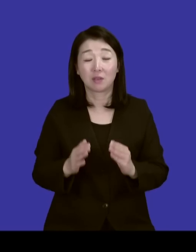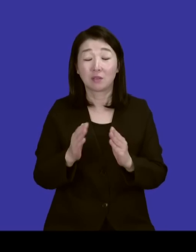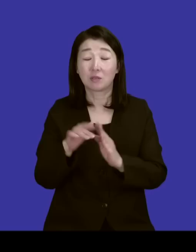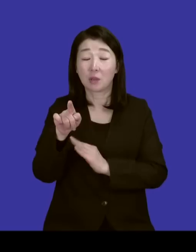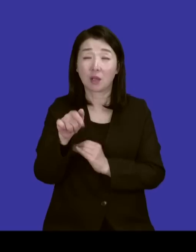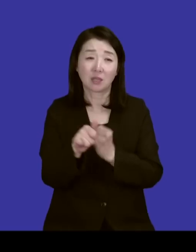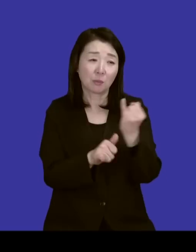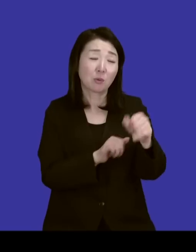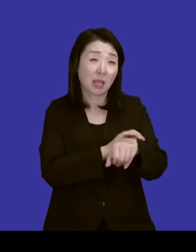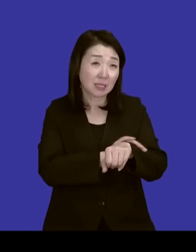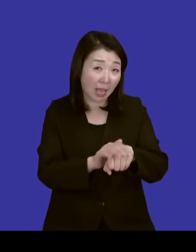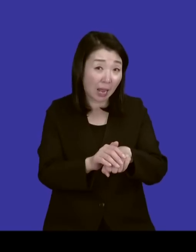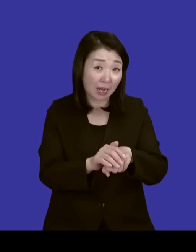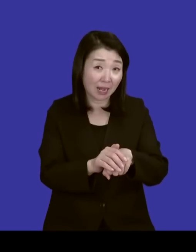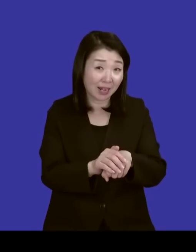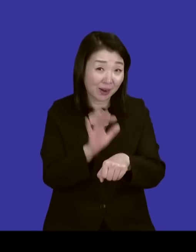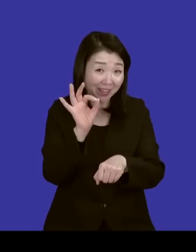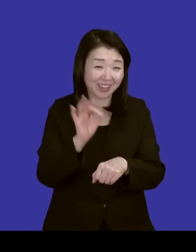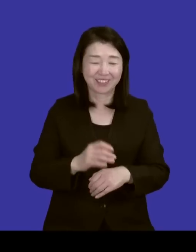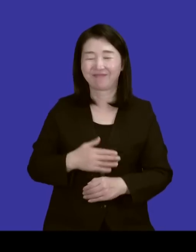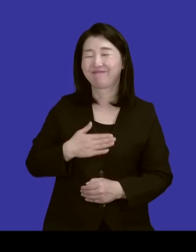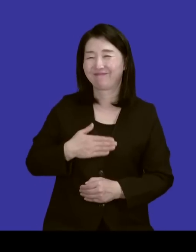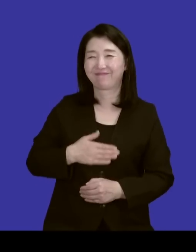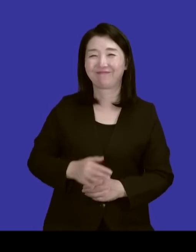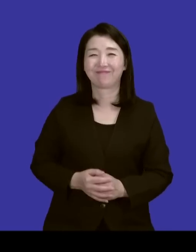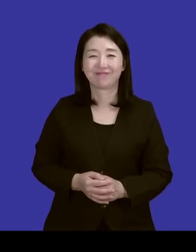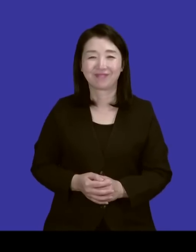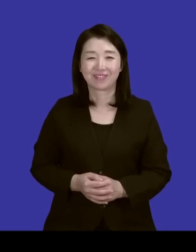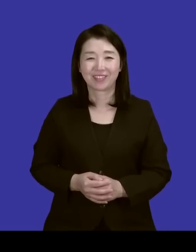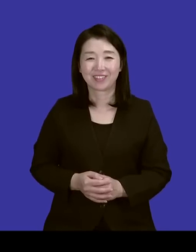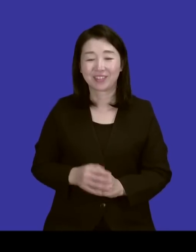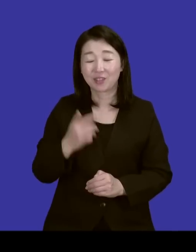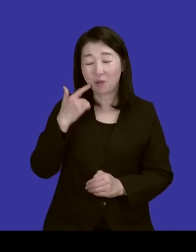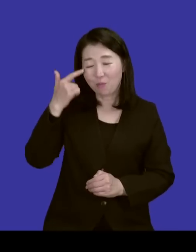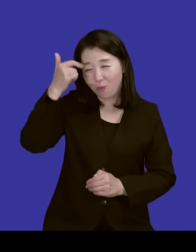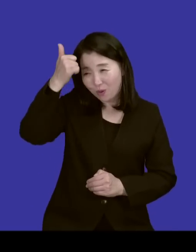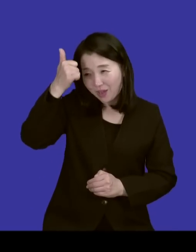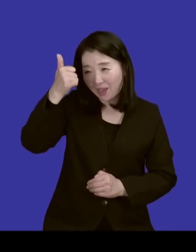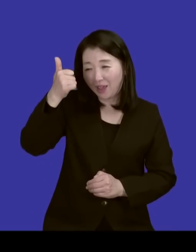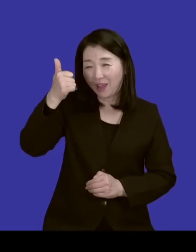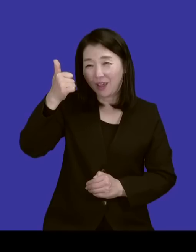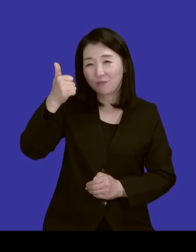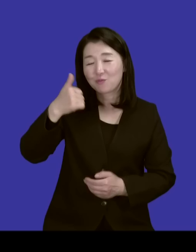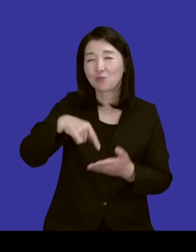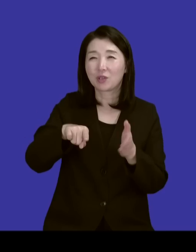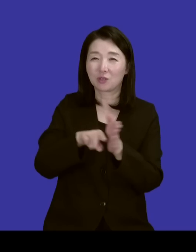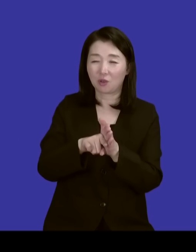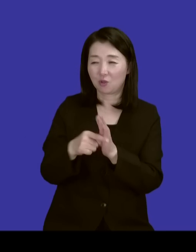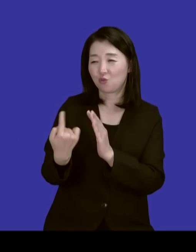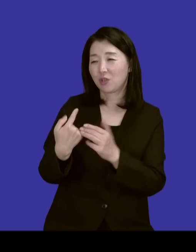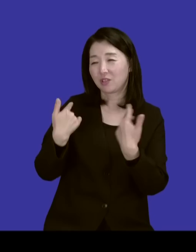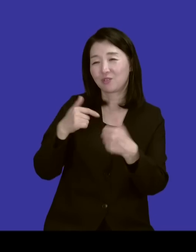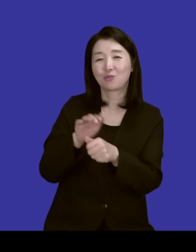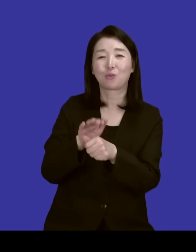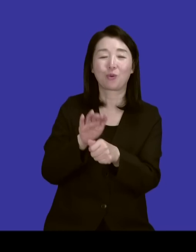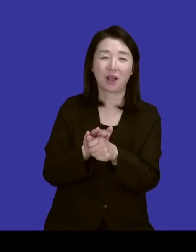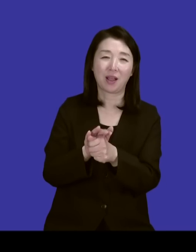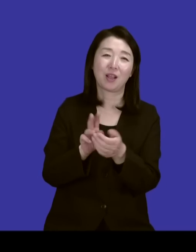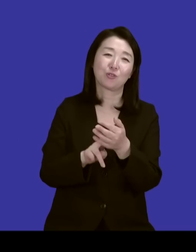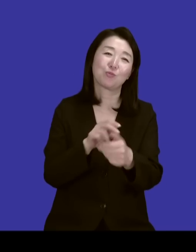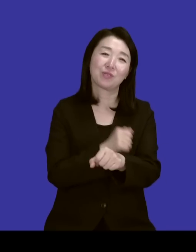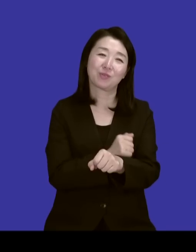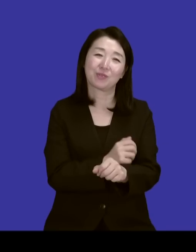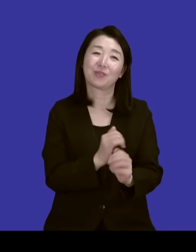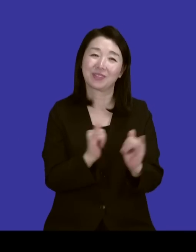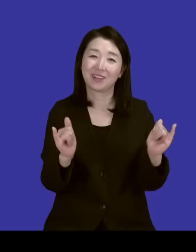사모님이 얼마나 참 기도로 지금 이 목회와 목사님을 위해서 사람 뒤에서 숨은 공로자가 아닐까 생각이 들기 때문에 또